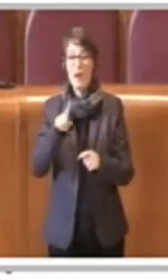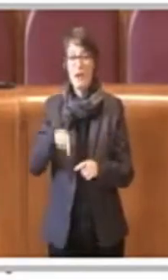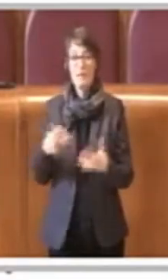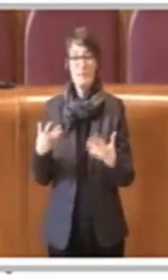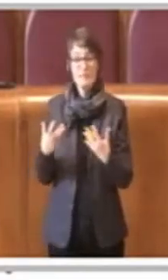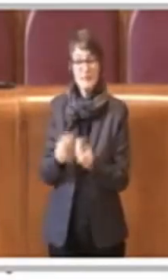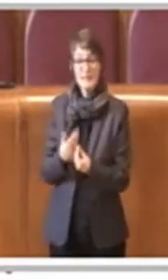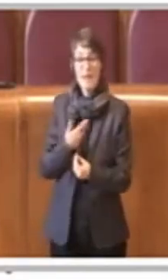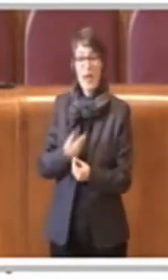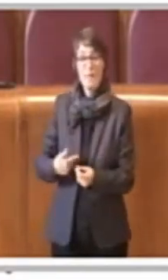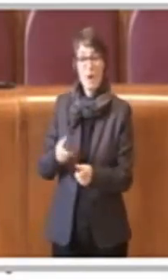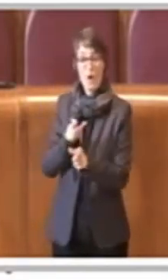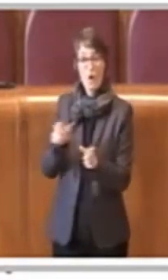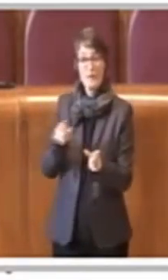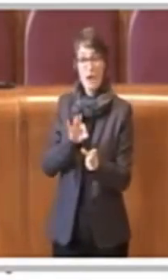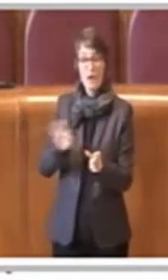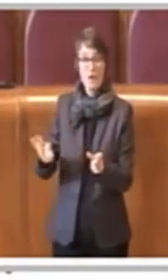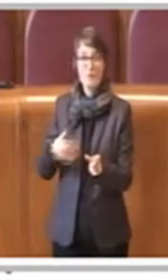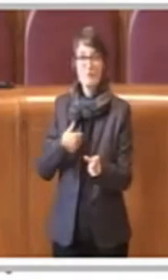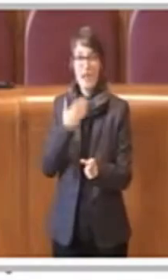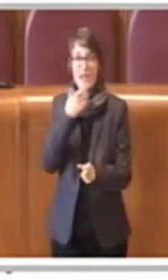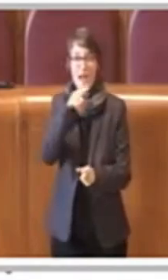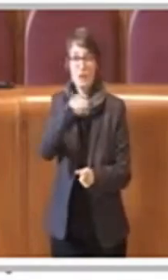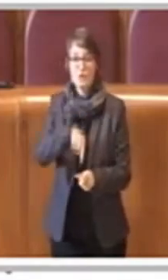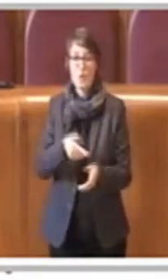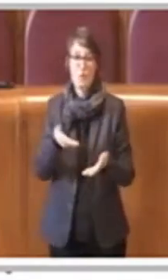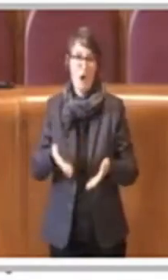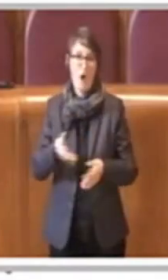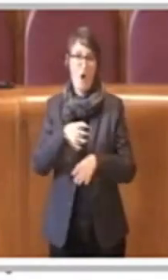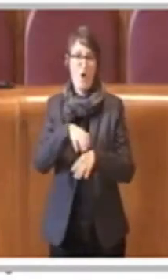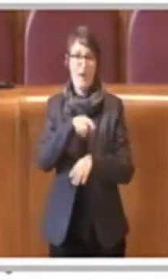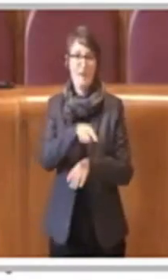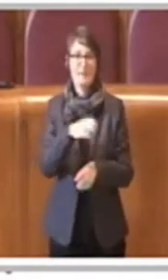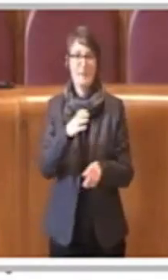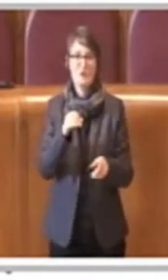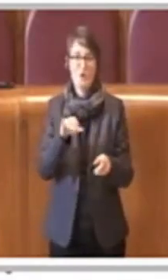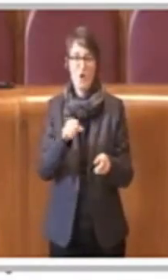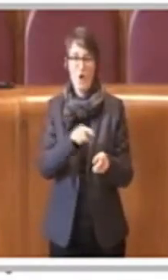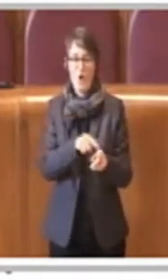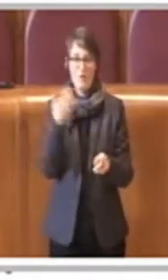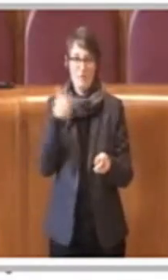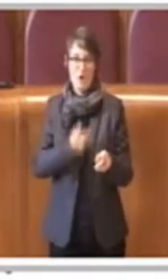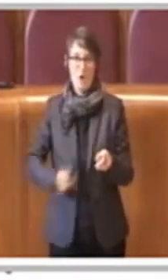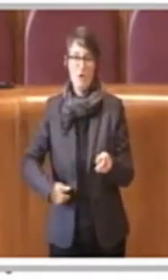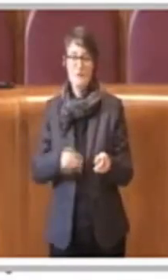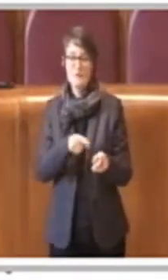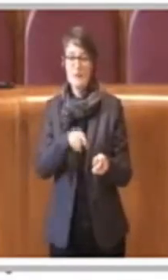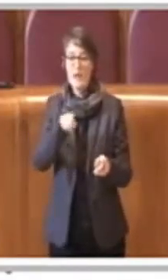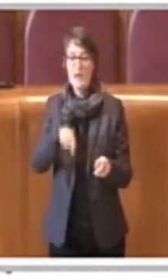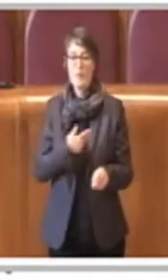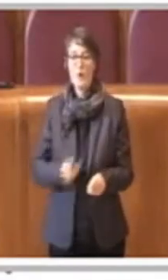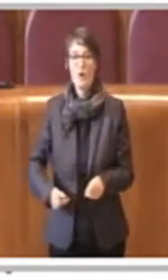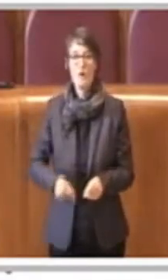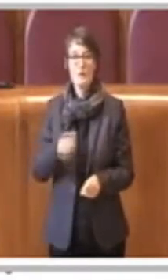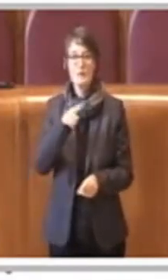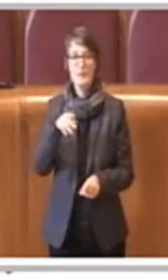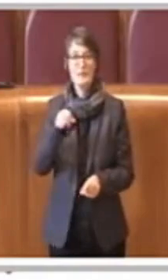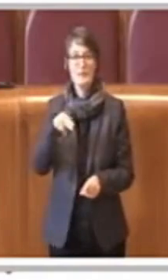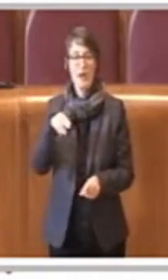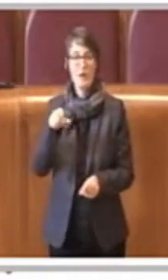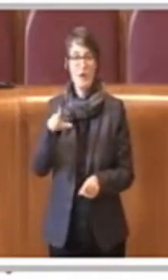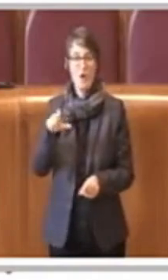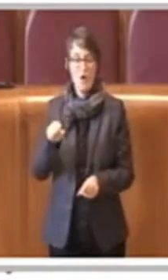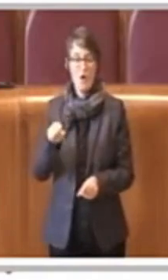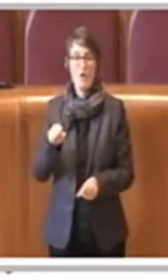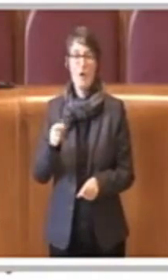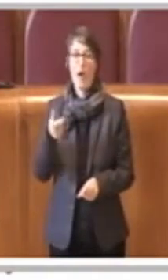all'attuale Assessore Coglia, ringrazio anche il consigliere Zannola e devo dire su questo si è